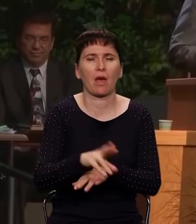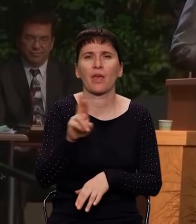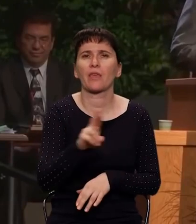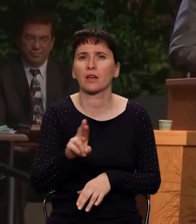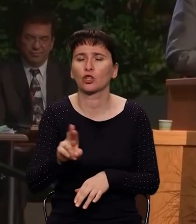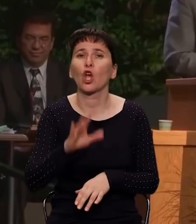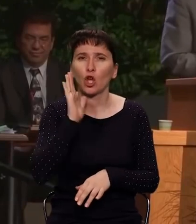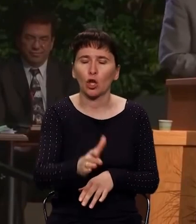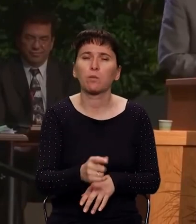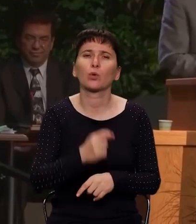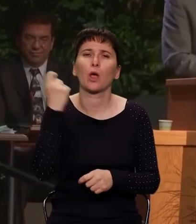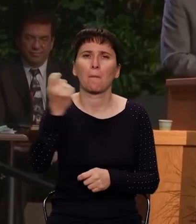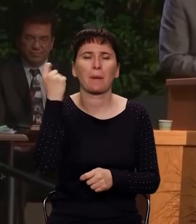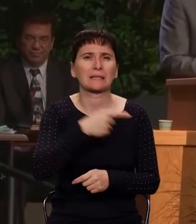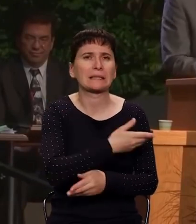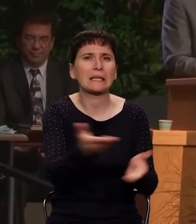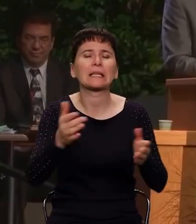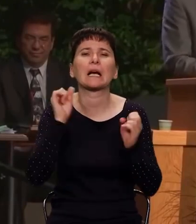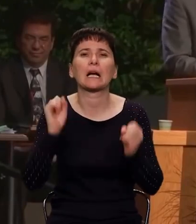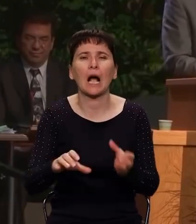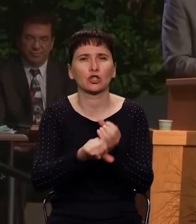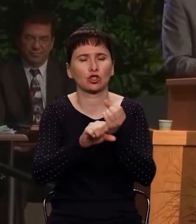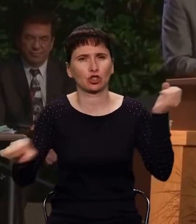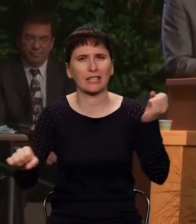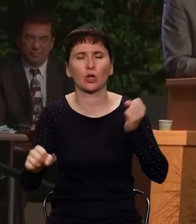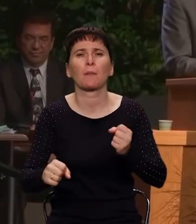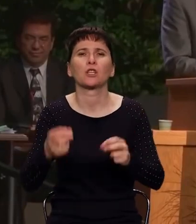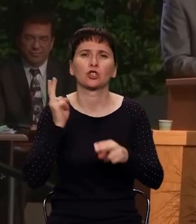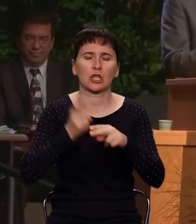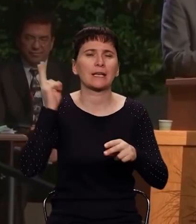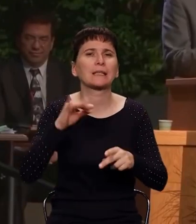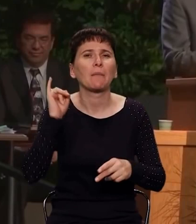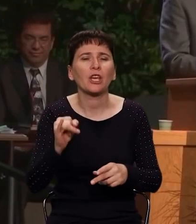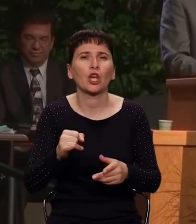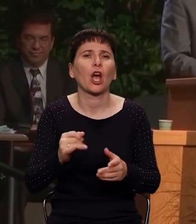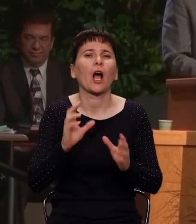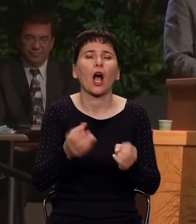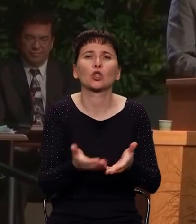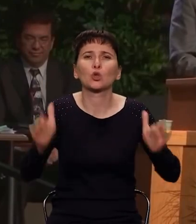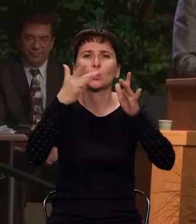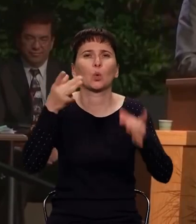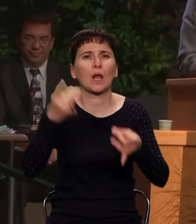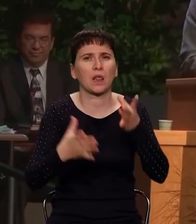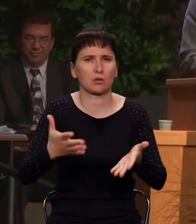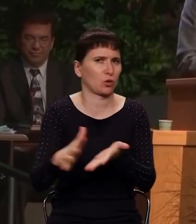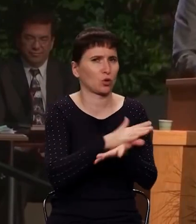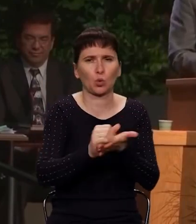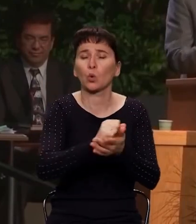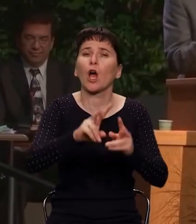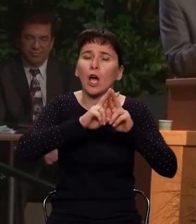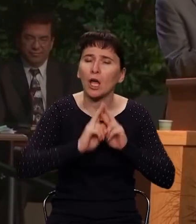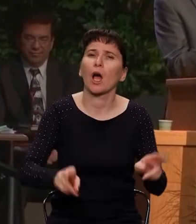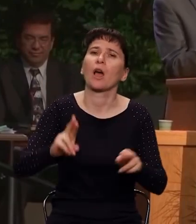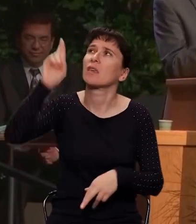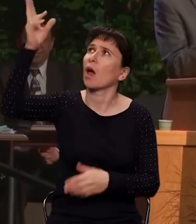будет пасти их жезлом железным, как сосуды глиняные, а не сокрушаться, как и я получил власть от отца моего, и